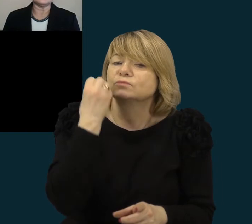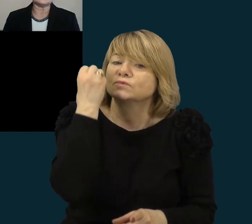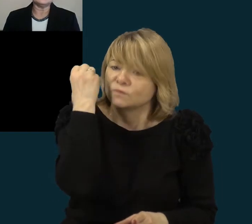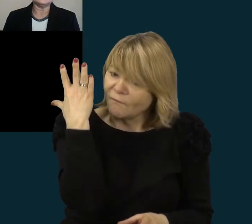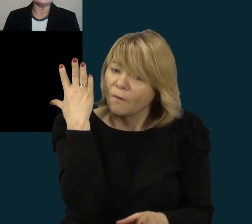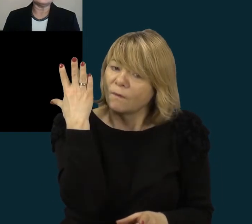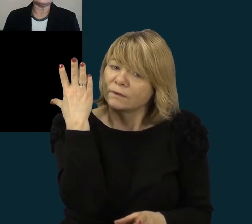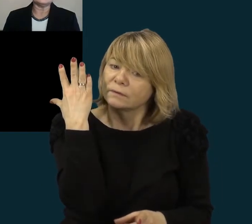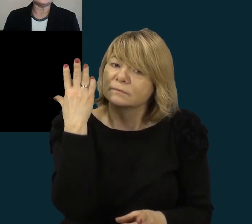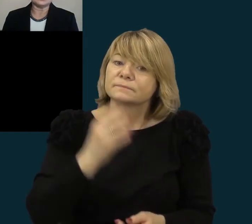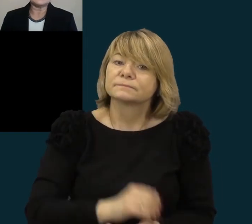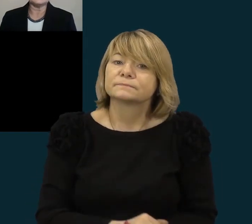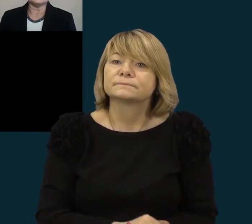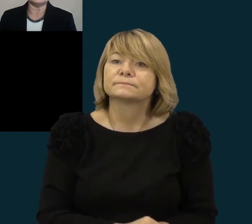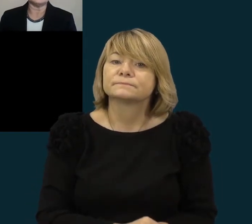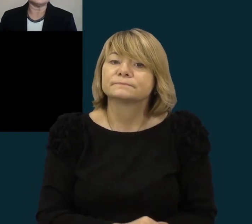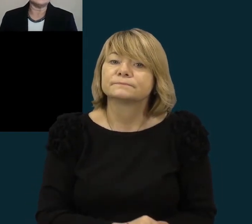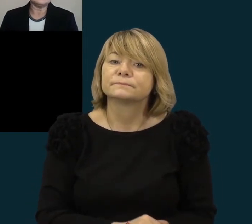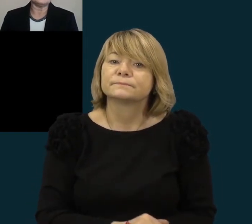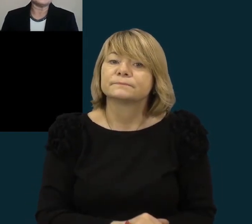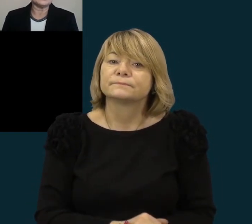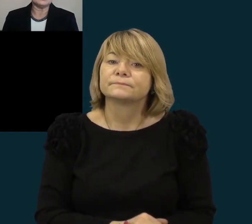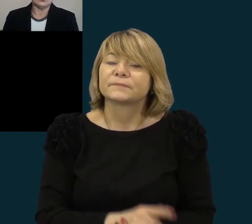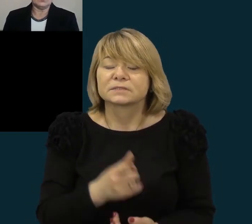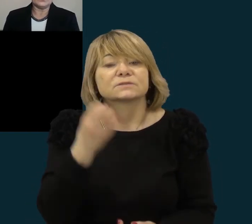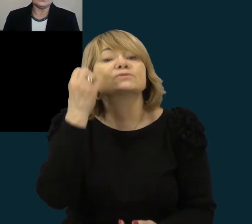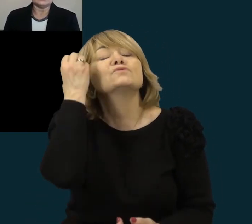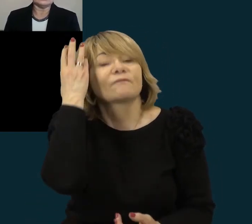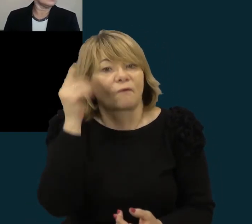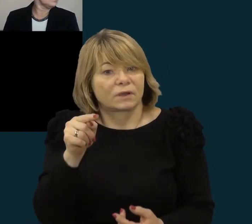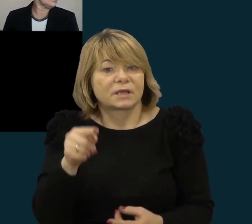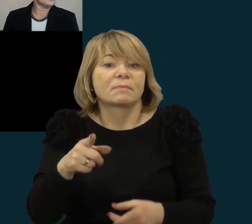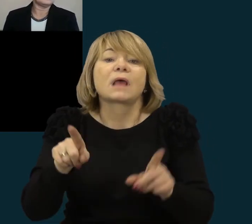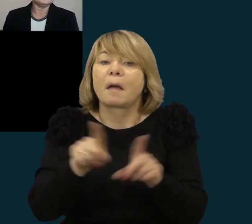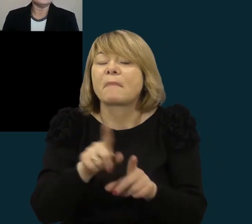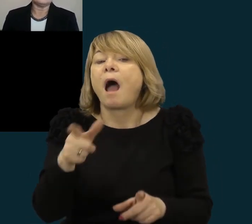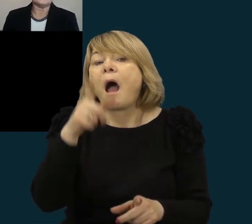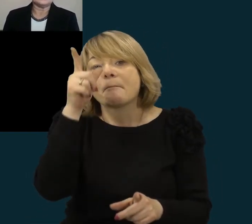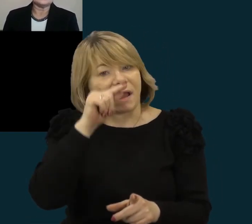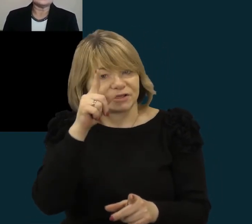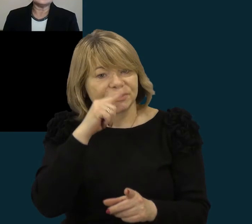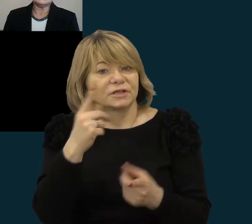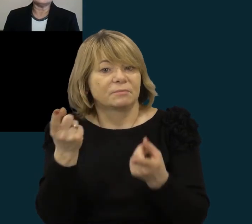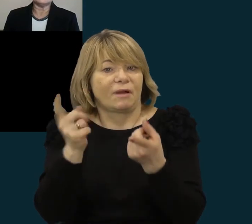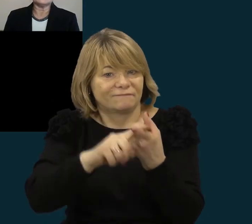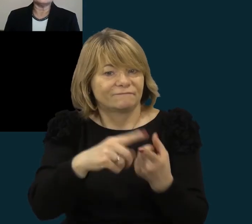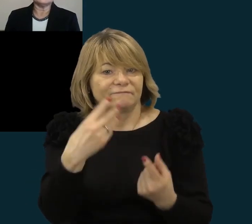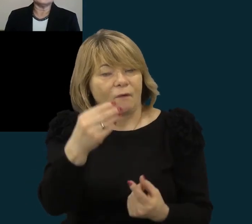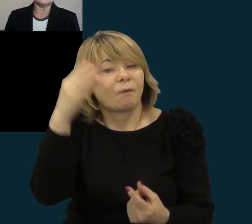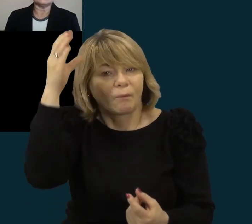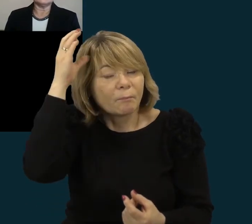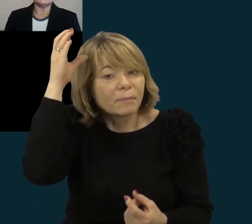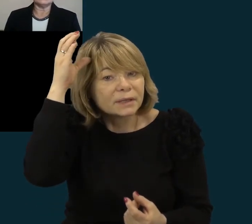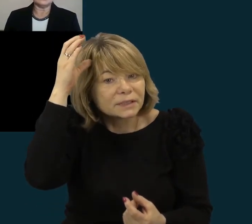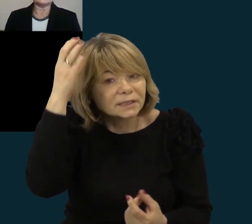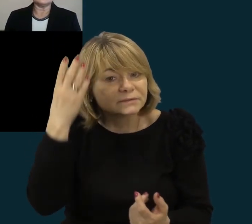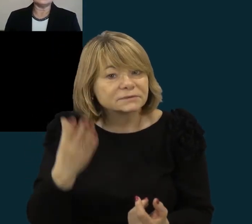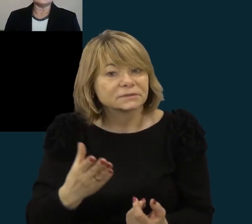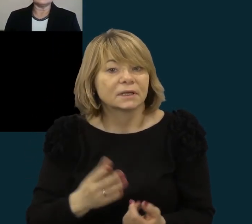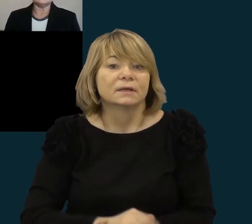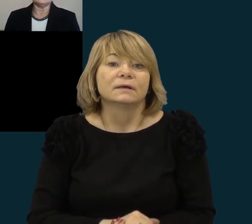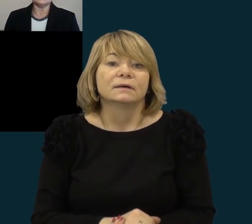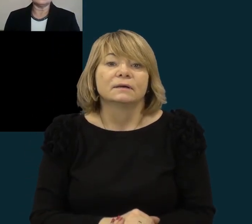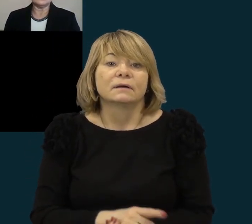suvokimas. Mes suvokimas, kaip žinom, yra pažinimo kompetencija, kurią